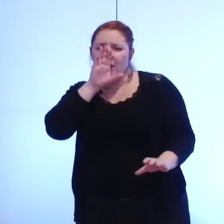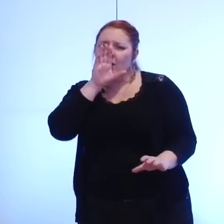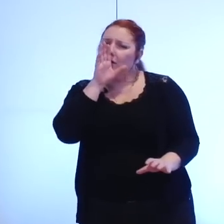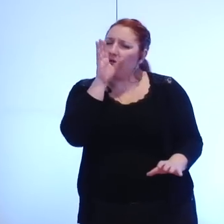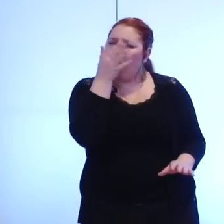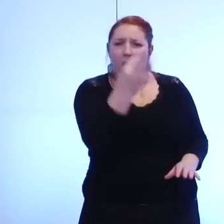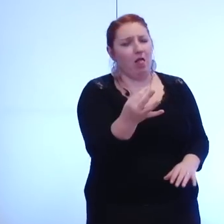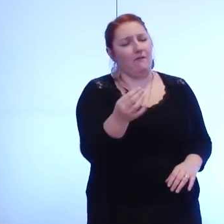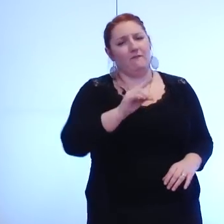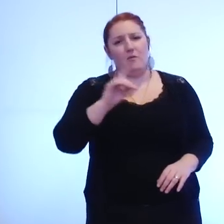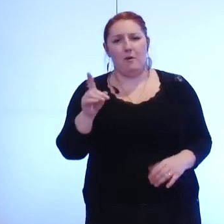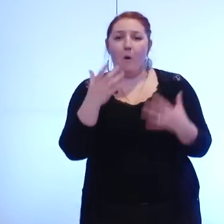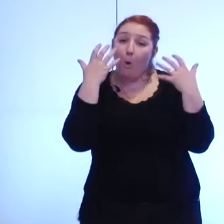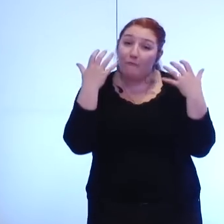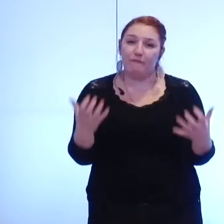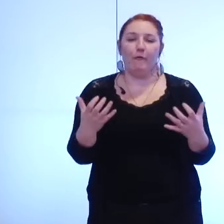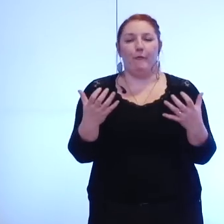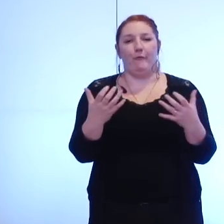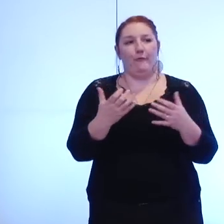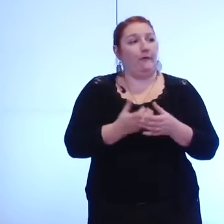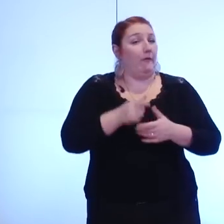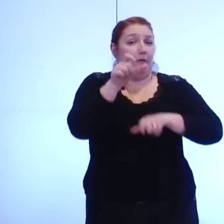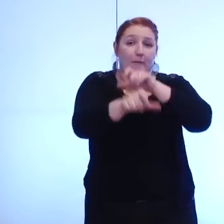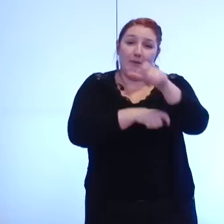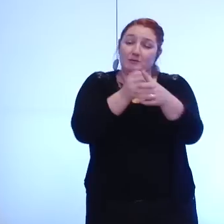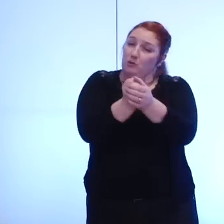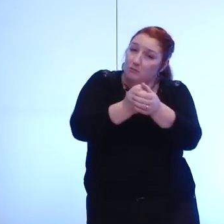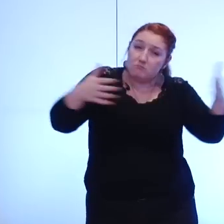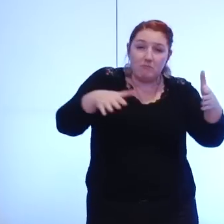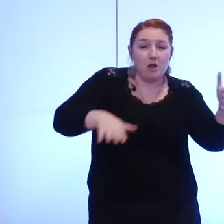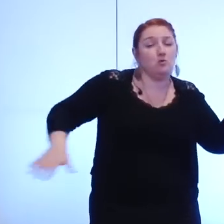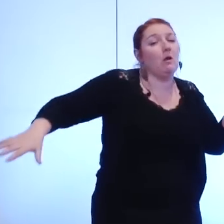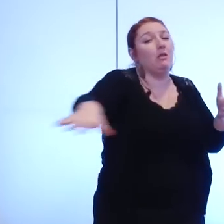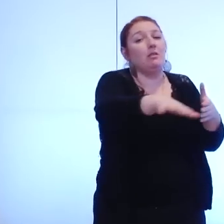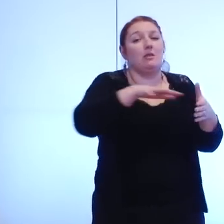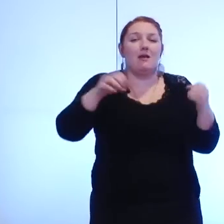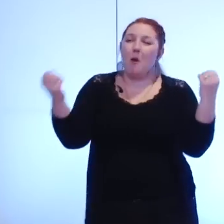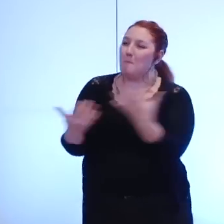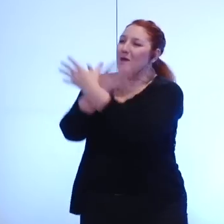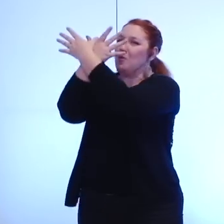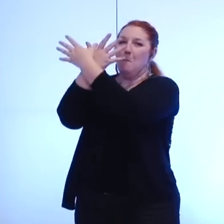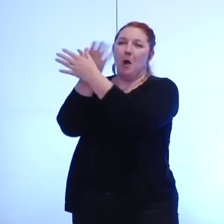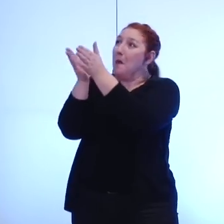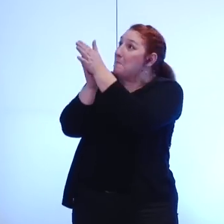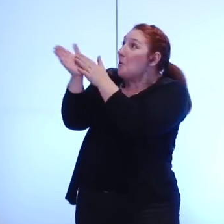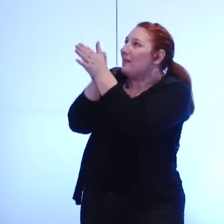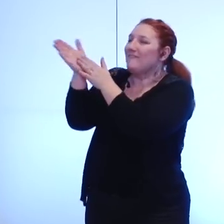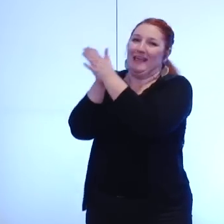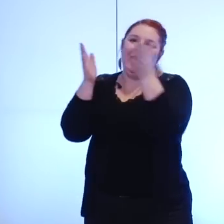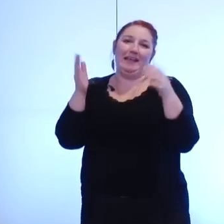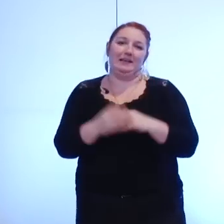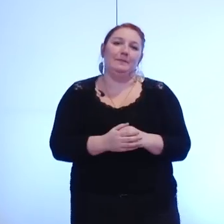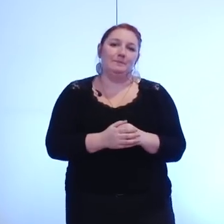souhaitons sur ce point que le plus grand nombre partage demain et cette envie de métropole et finalement cette